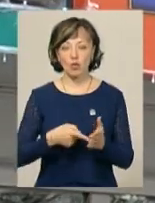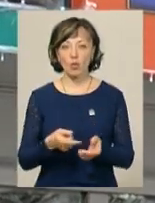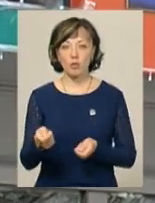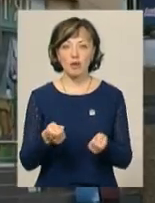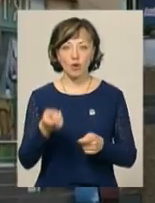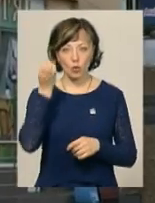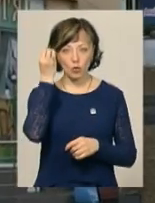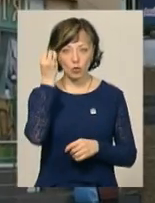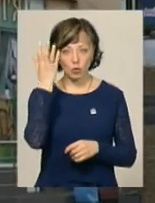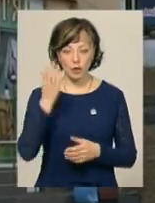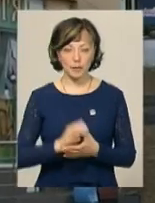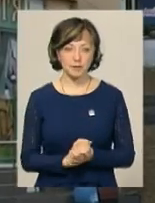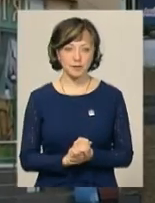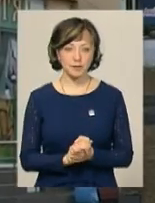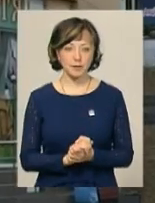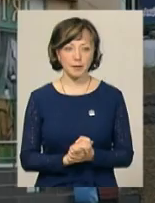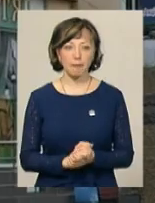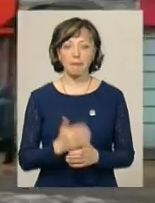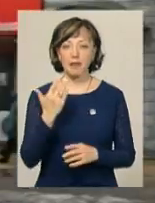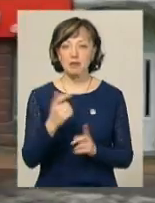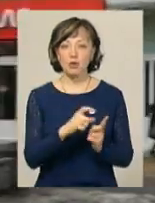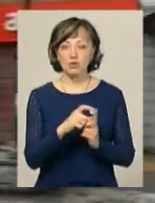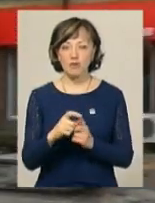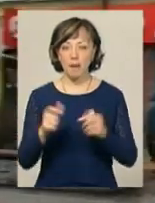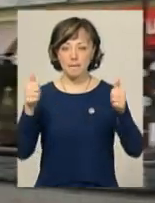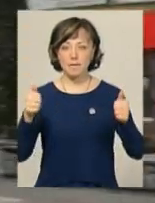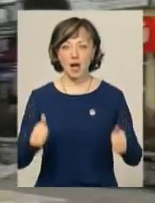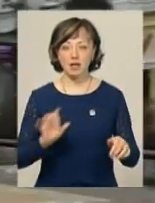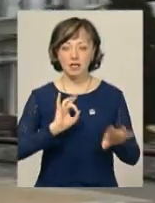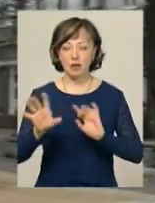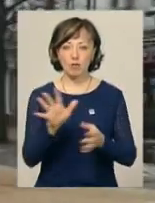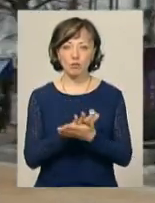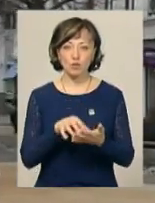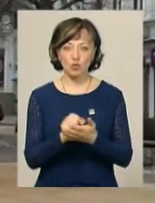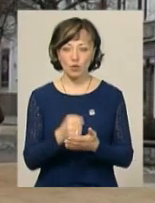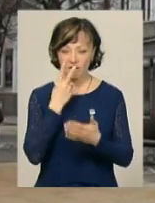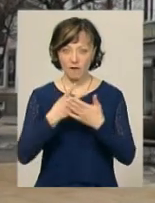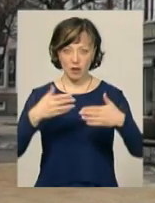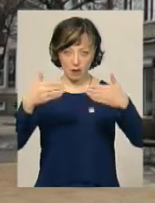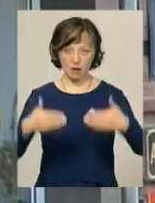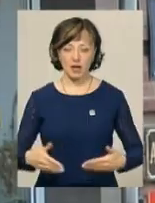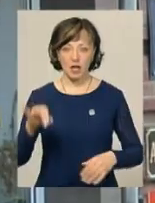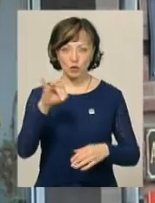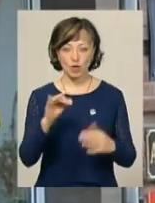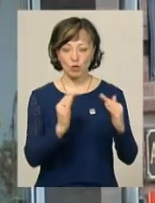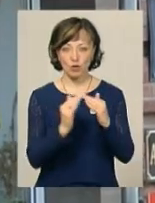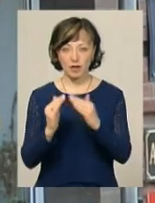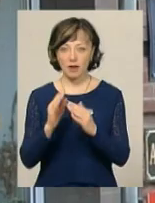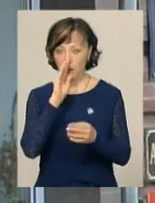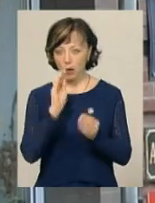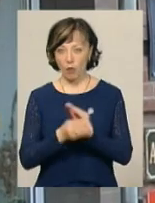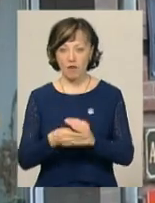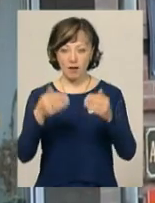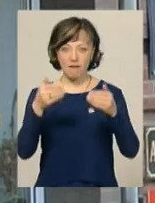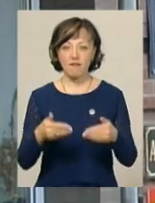управління культури Артем Ромасюков. За його словами, банери з рекламою псують зовнішній вигляд історичних будівель і приховують